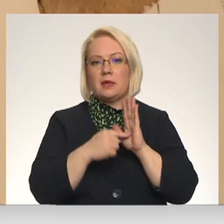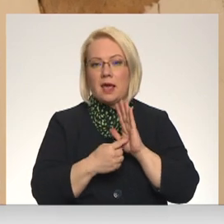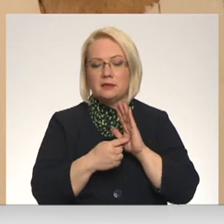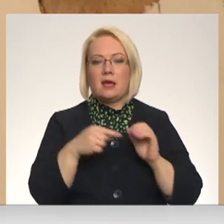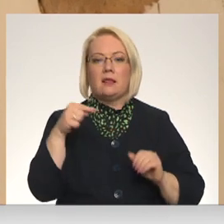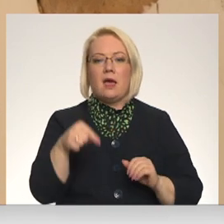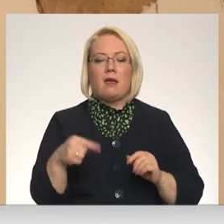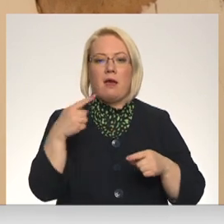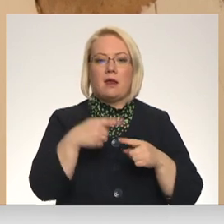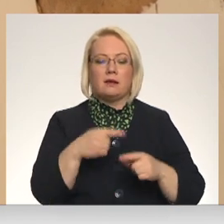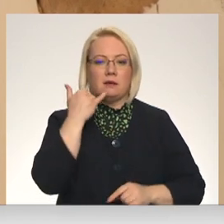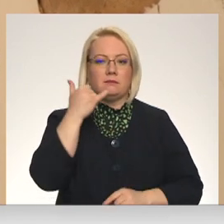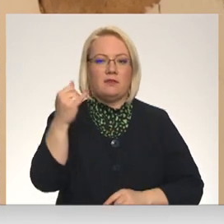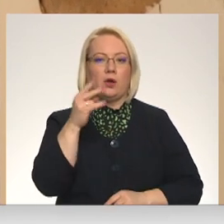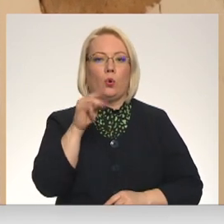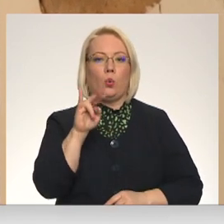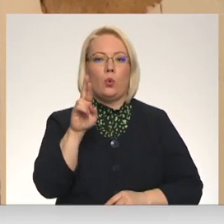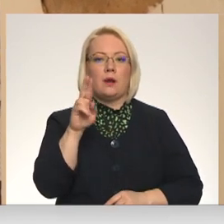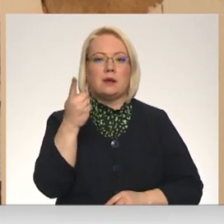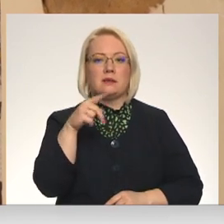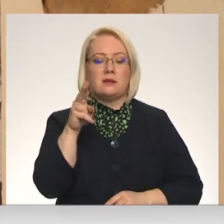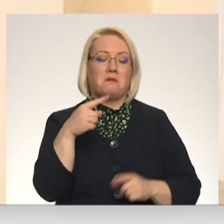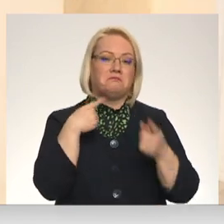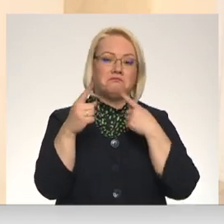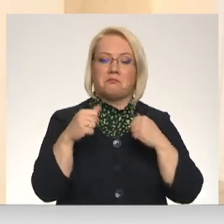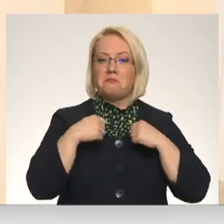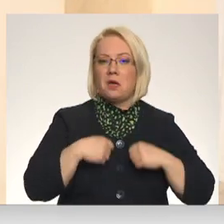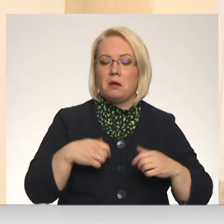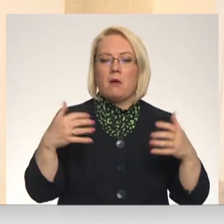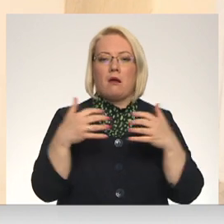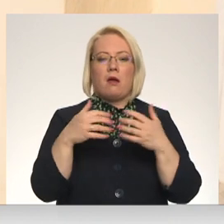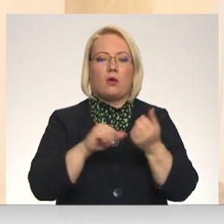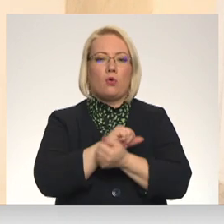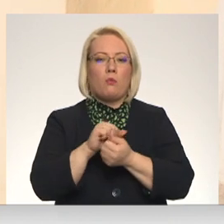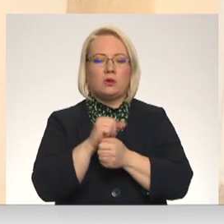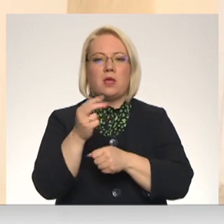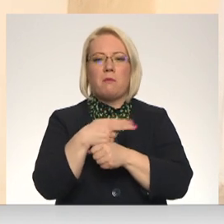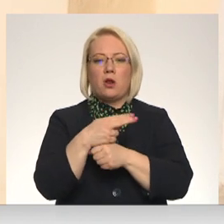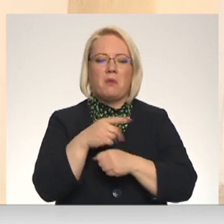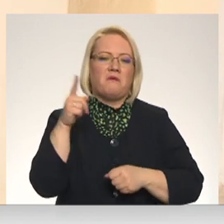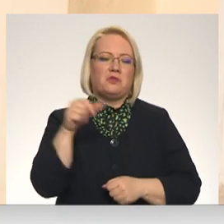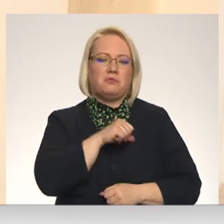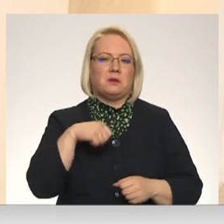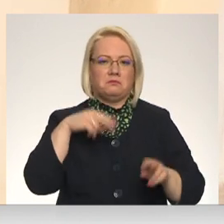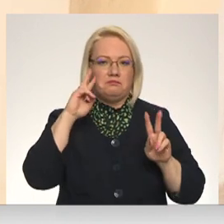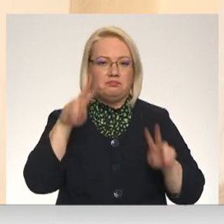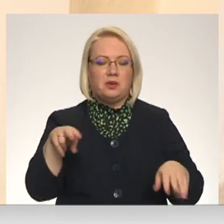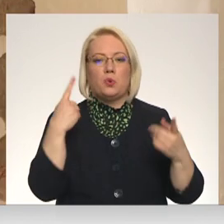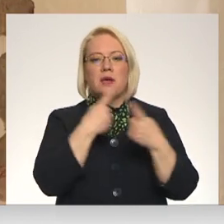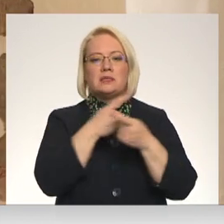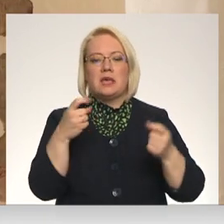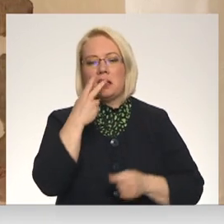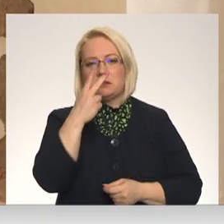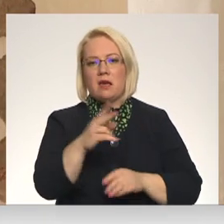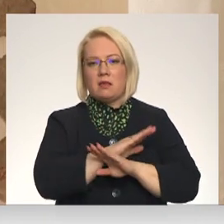reizēs azvanītais vīriets ir no Kurskas. Saruna arī mierīgi, par kara nopūstīto Mārio Polviņš īsti nezina, jo ziņas neskatās,